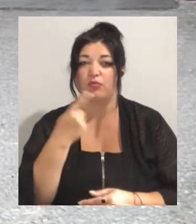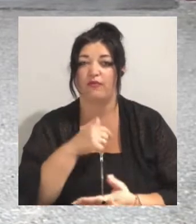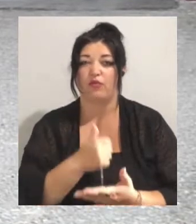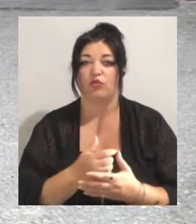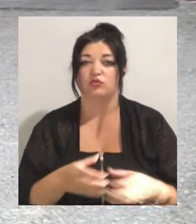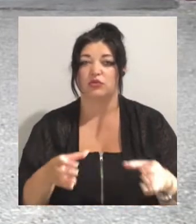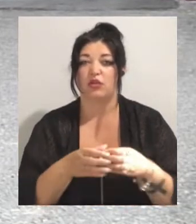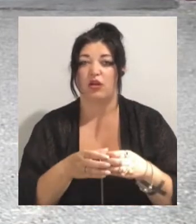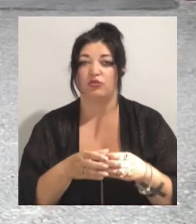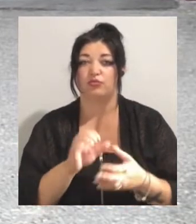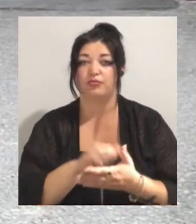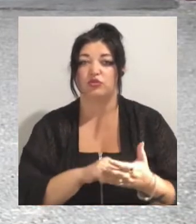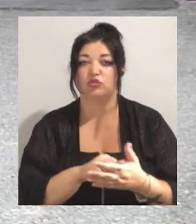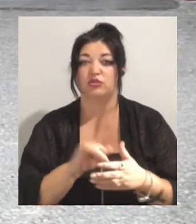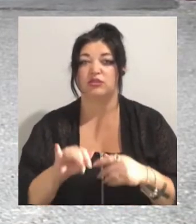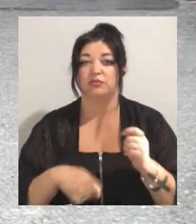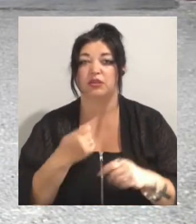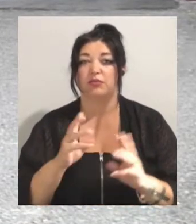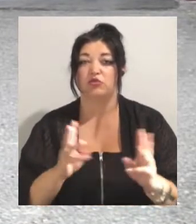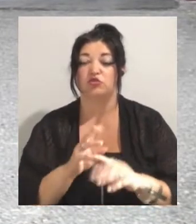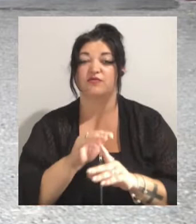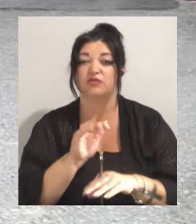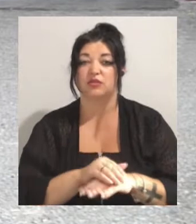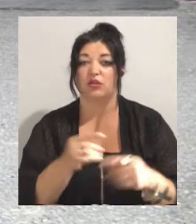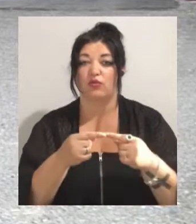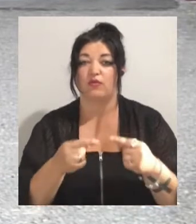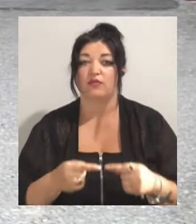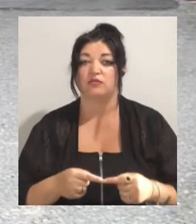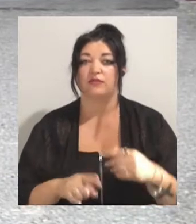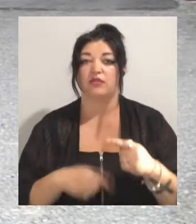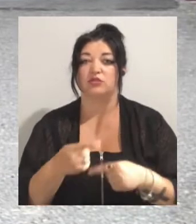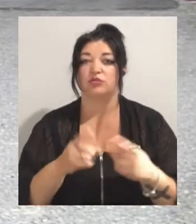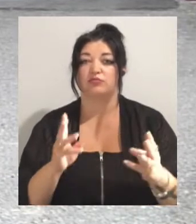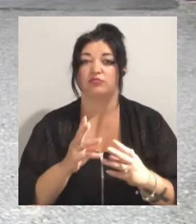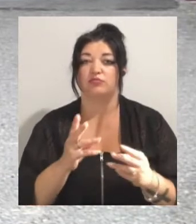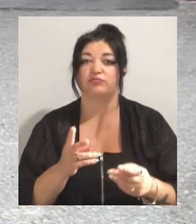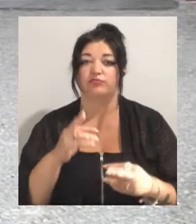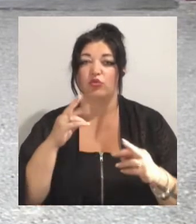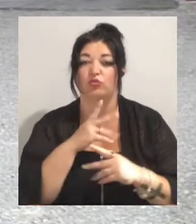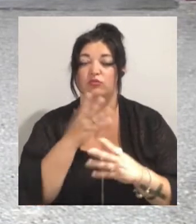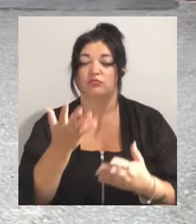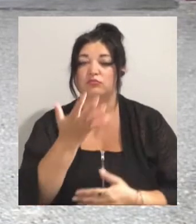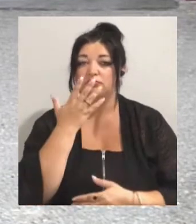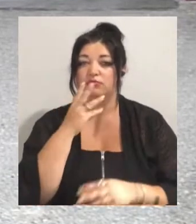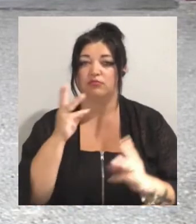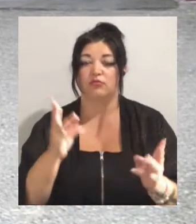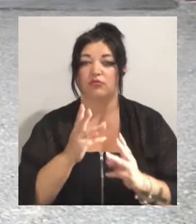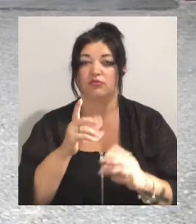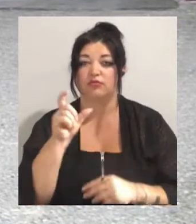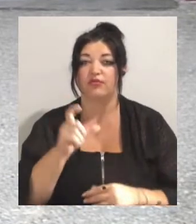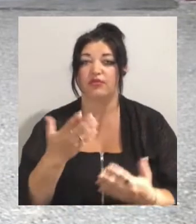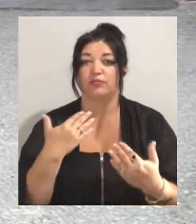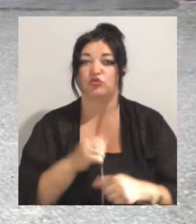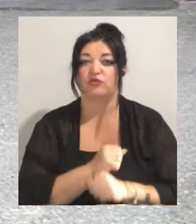збитки пожежі встановлюються. Внаслідок пожежі отримав отруєння продуктами горіння відпочивальник, який після